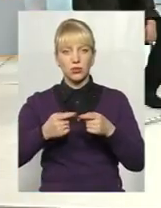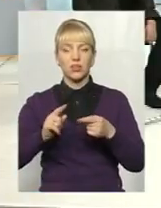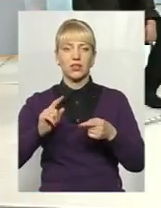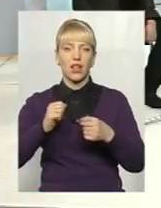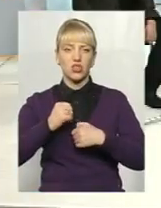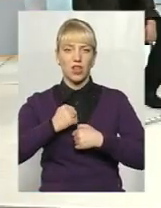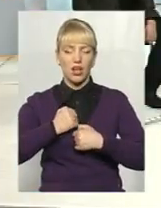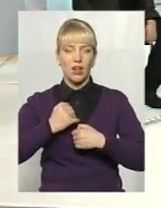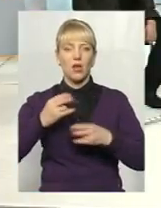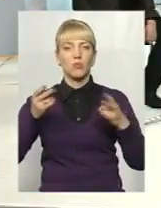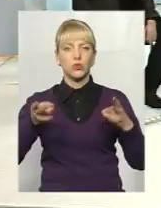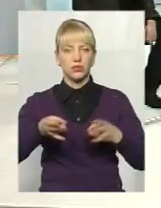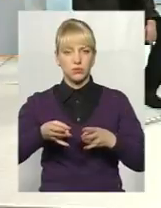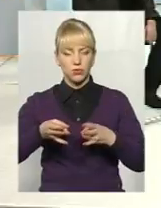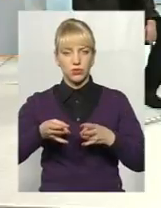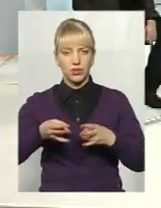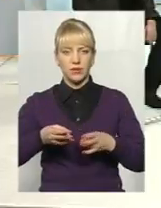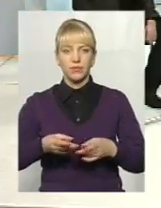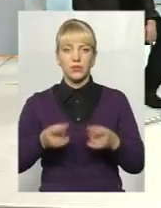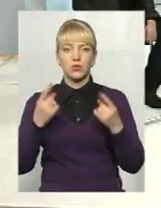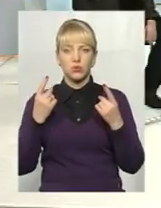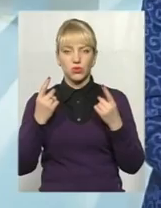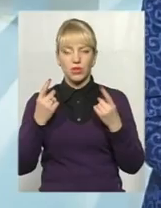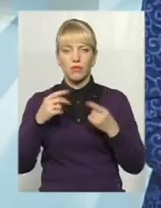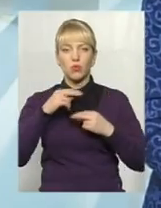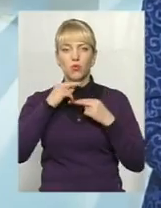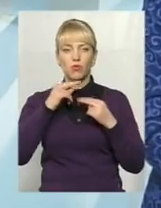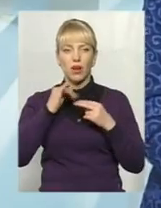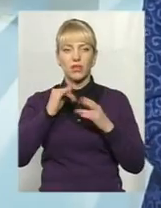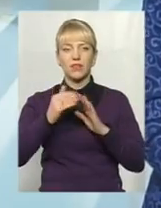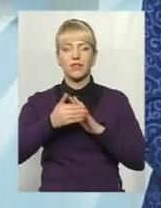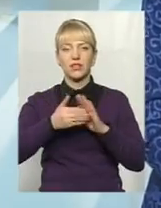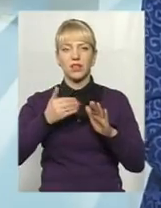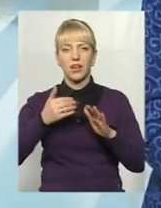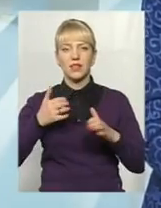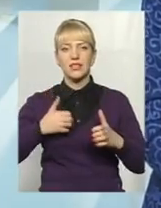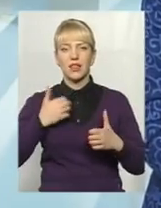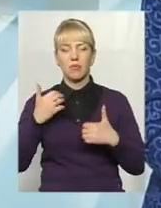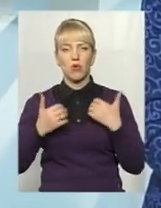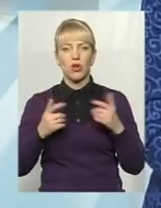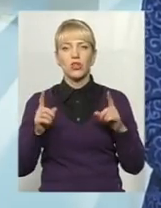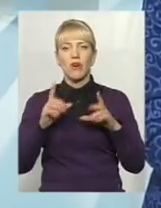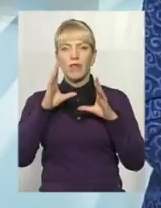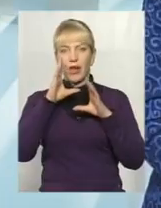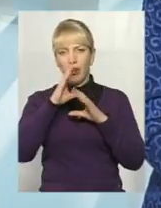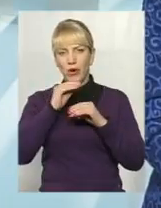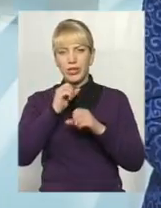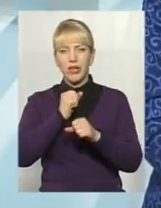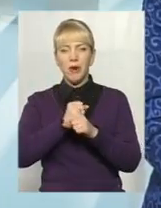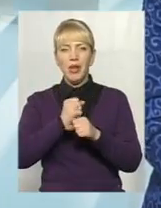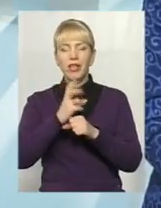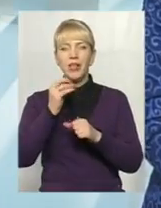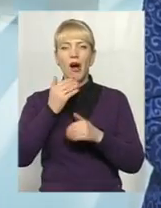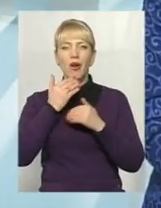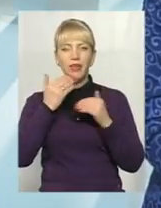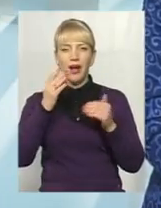потребує суттєвої уваги і викликає занепокоєння. Що вдалося зробити за останній час,